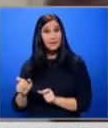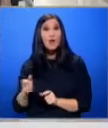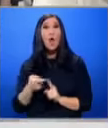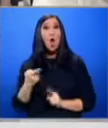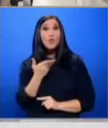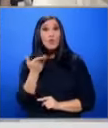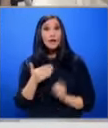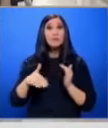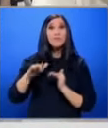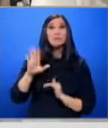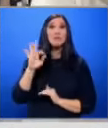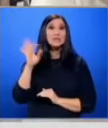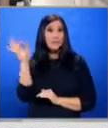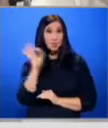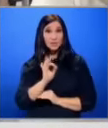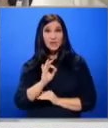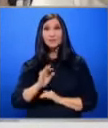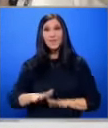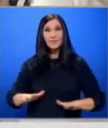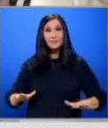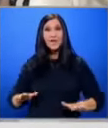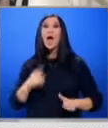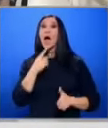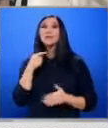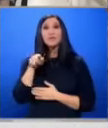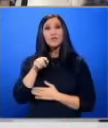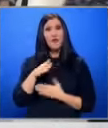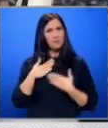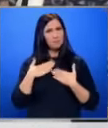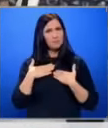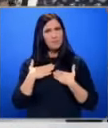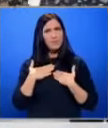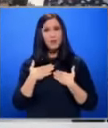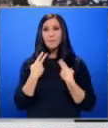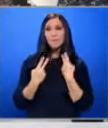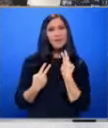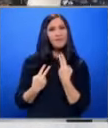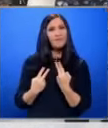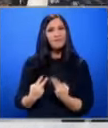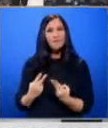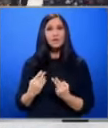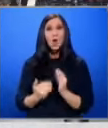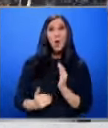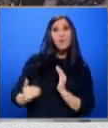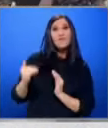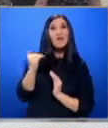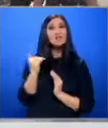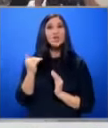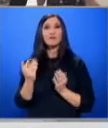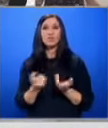Над 70% са деца Затова и ние предвид Растещия брой